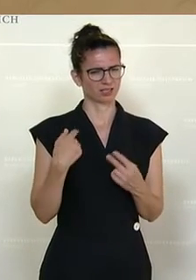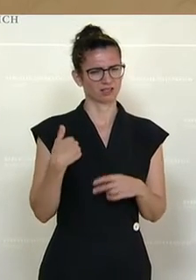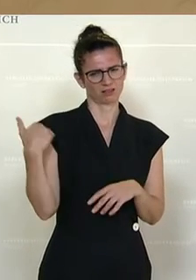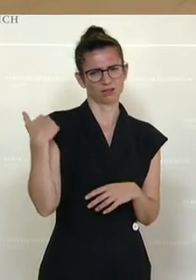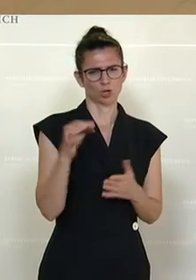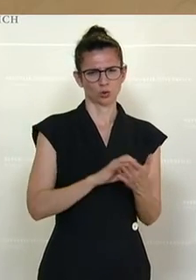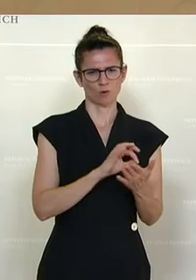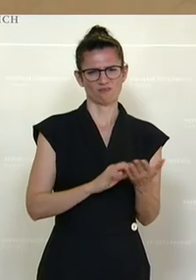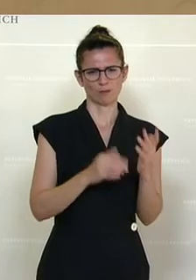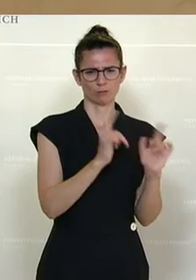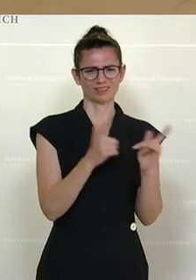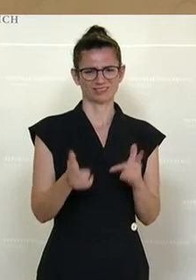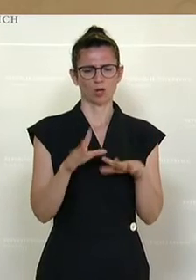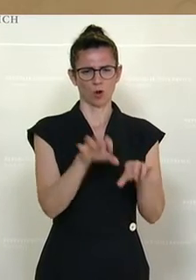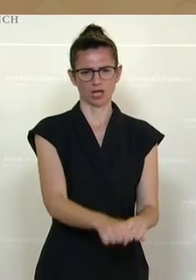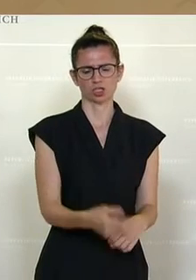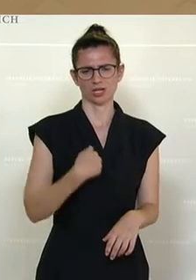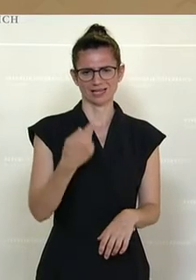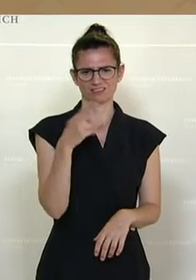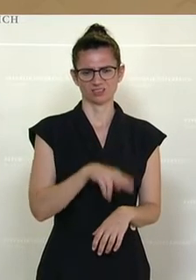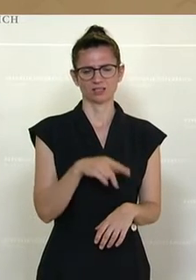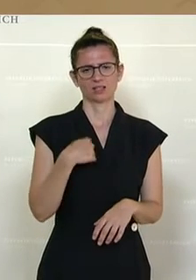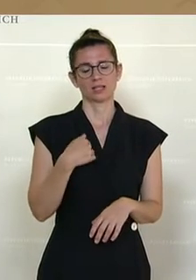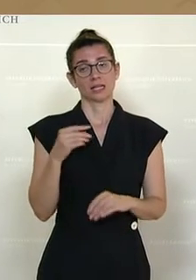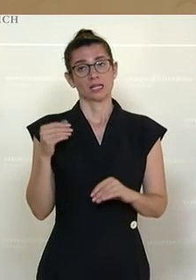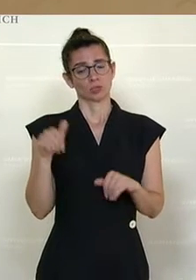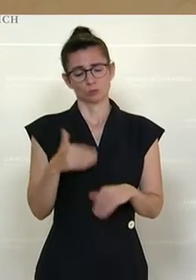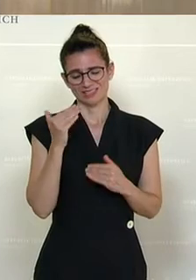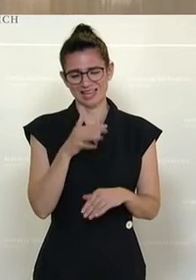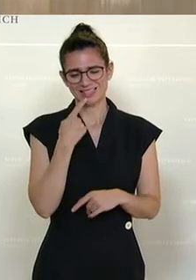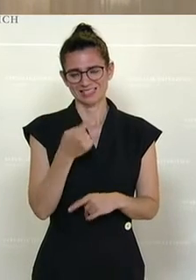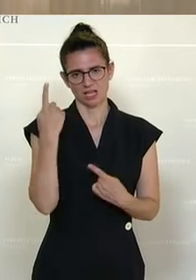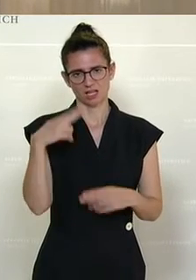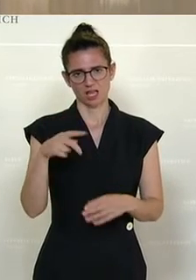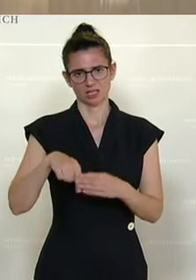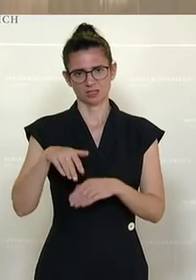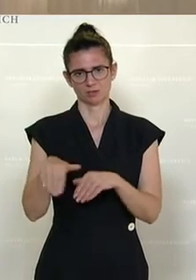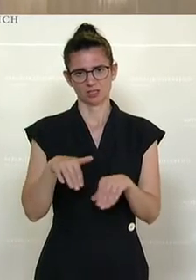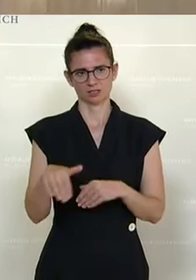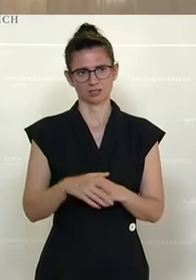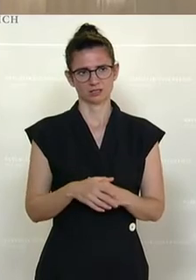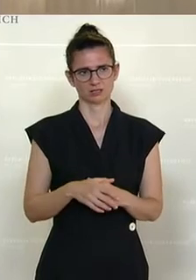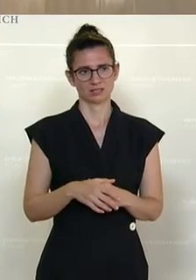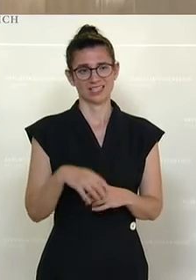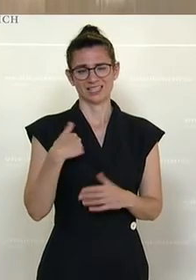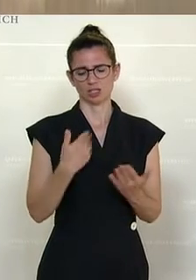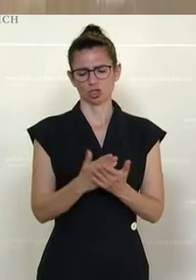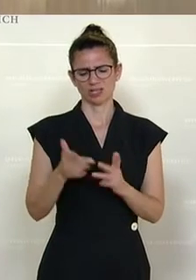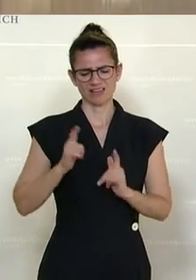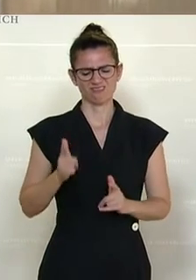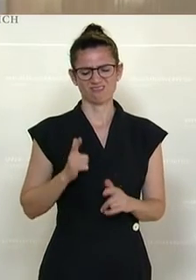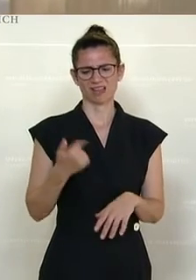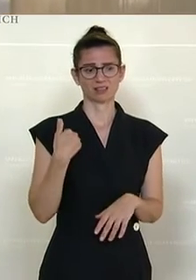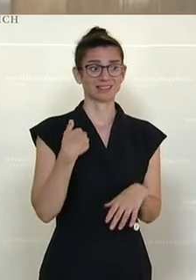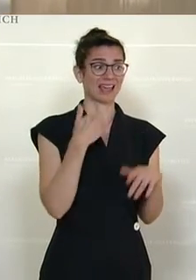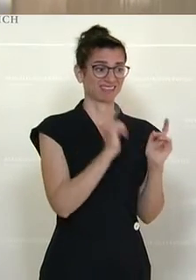so erlebt haben. Und ich muss Ihnen offen sagen, Herr Innenminister, ich hätte mir erwartet, dass schon aus dem Terroranschlag die